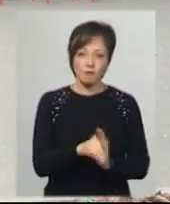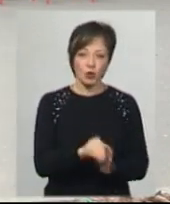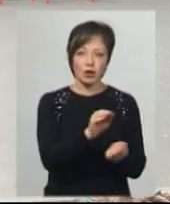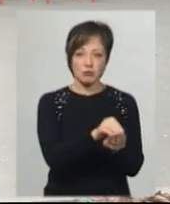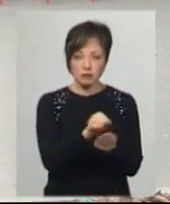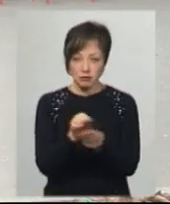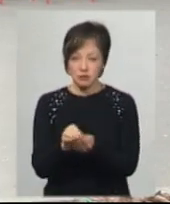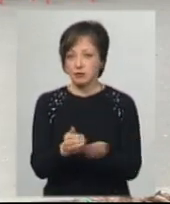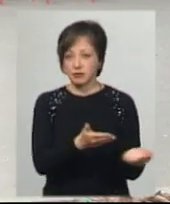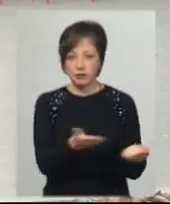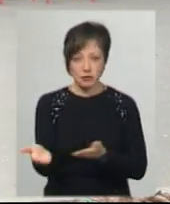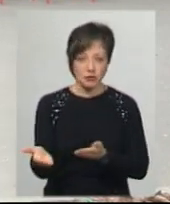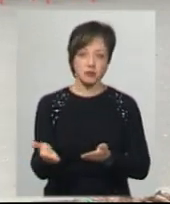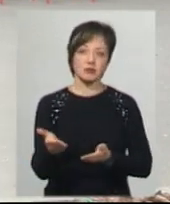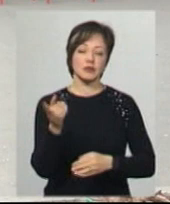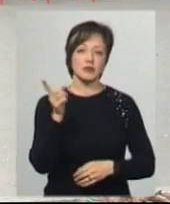кладовище. Тоді, звичайно,